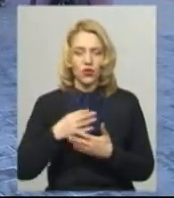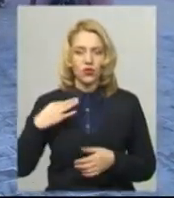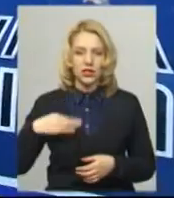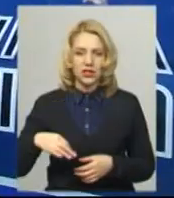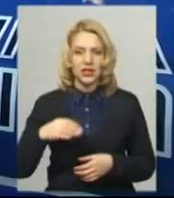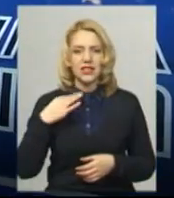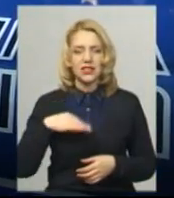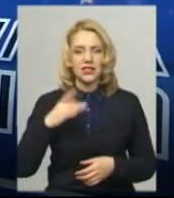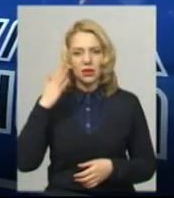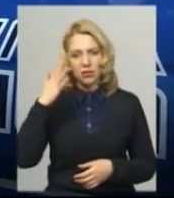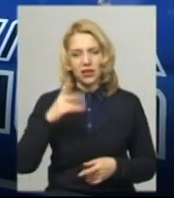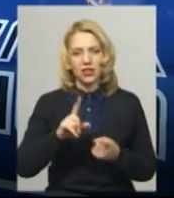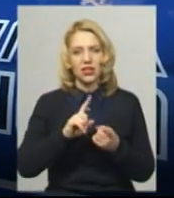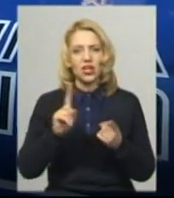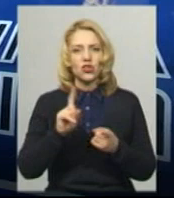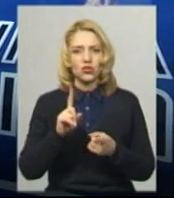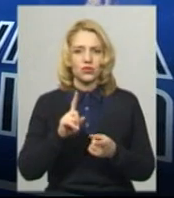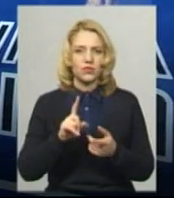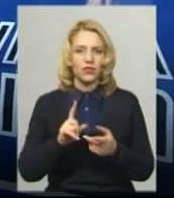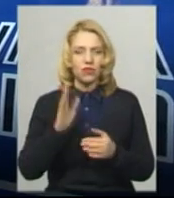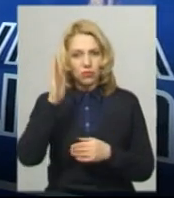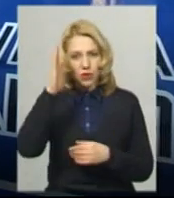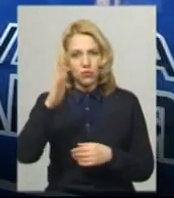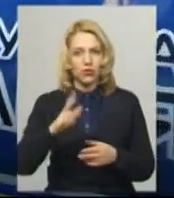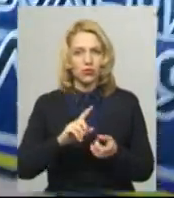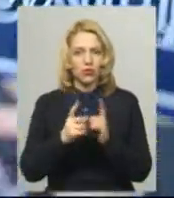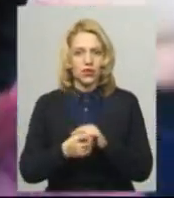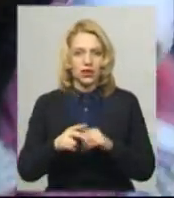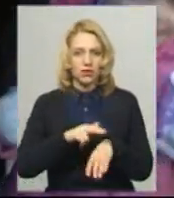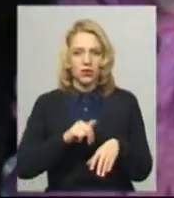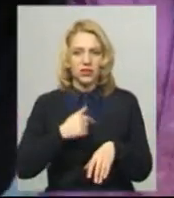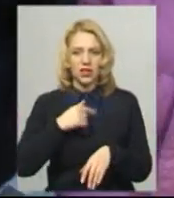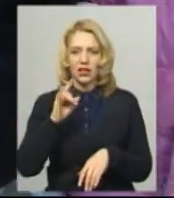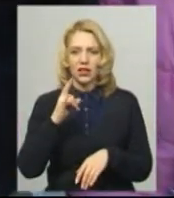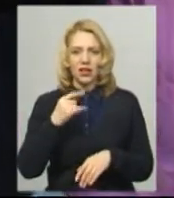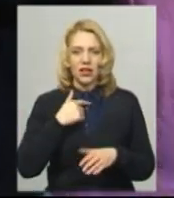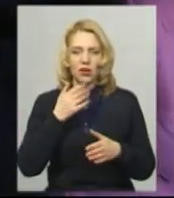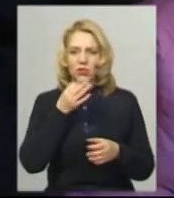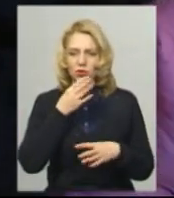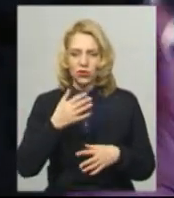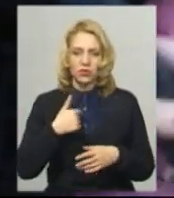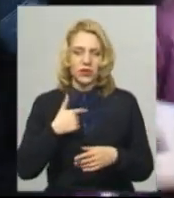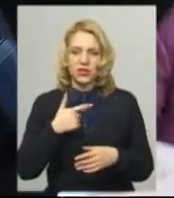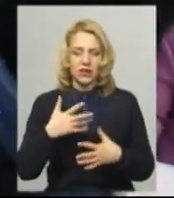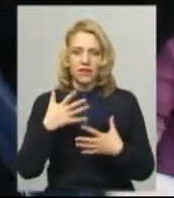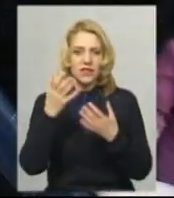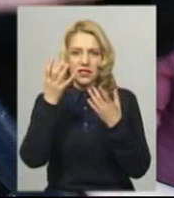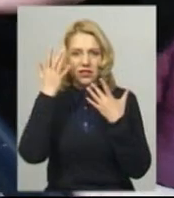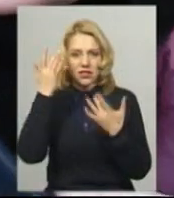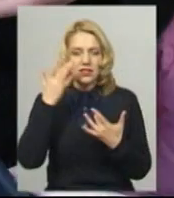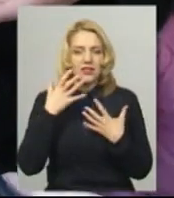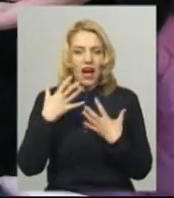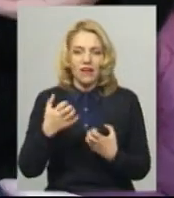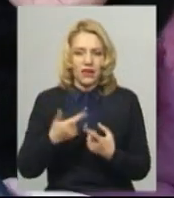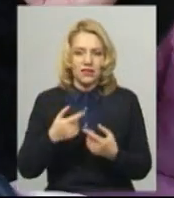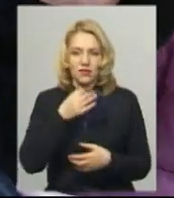поліцейським. «В мене дитина дуже в захваті від таких подій. Він любить спостерігати. Так, Андрюш? Скажи, тобі сподобалося? – Сподобалося. – Що тобі